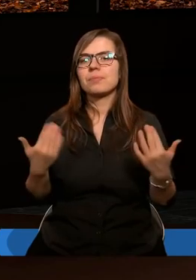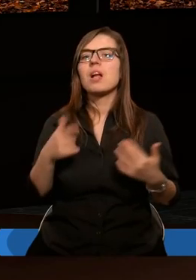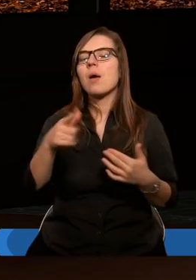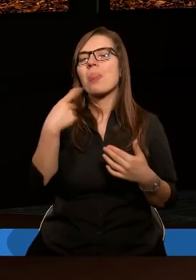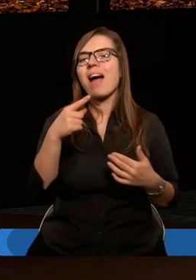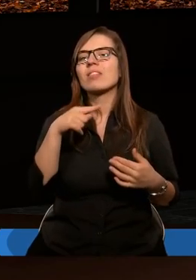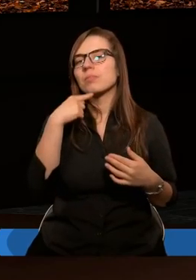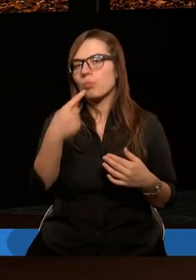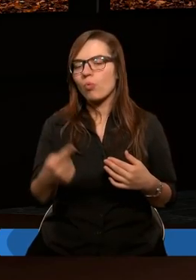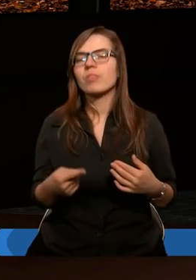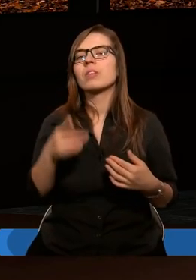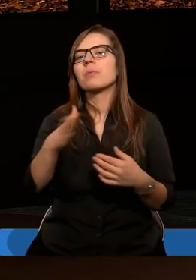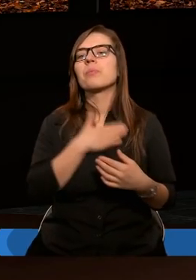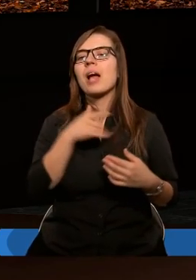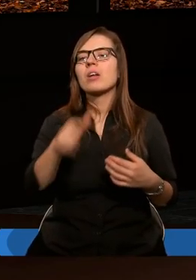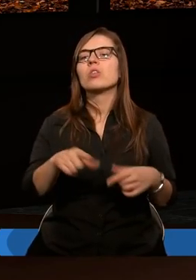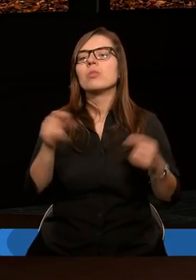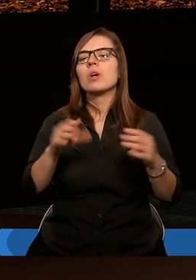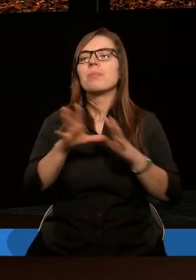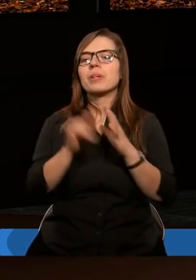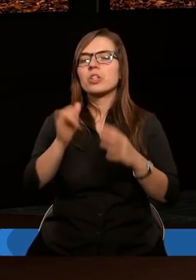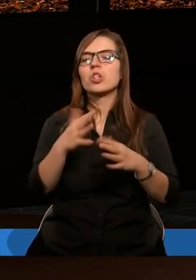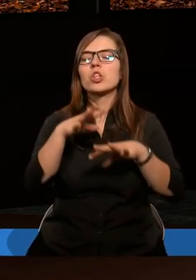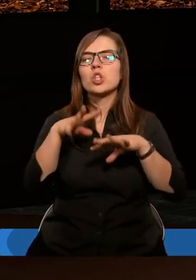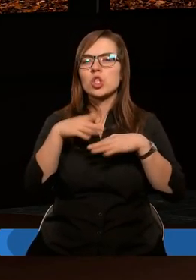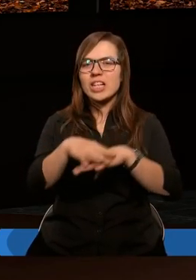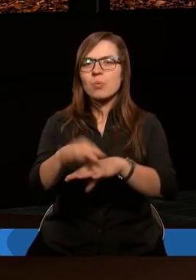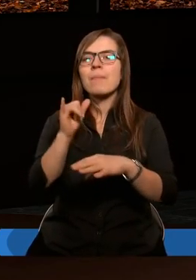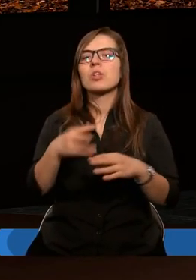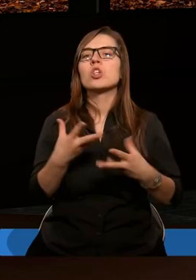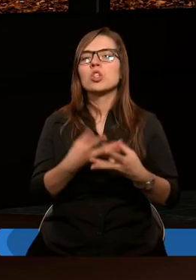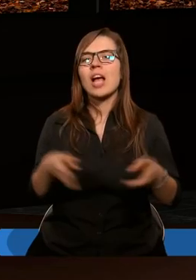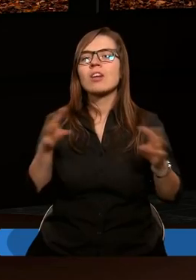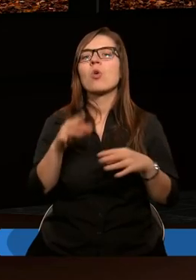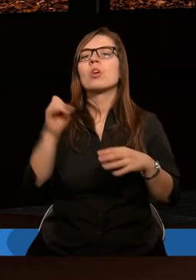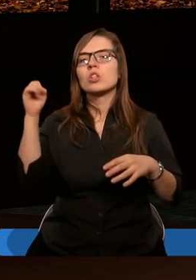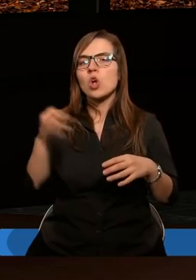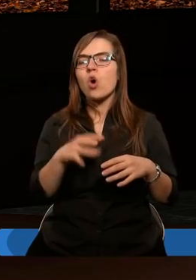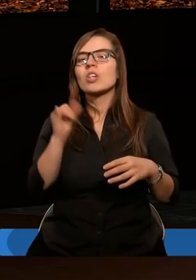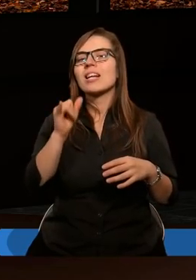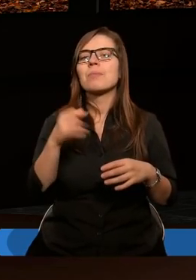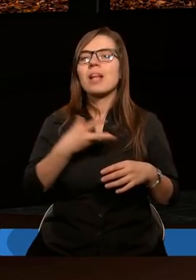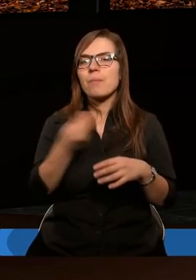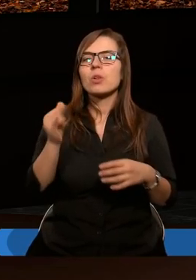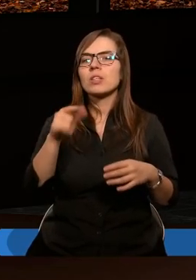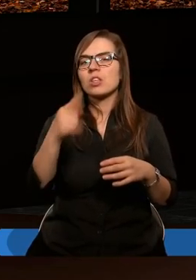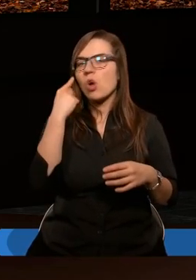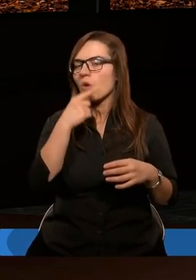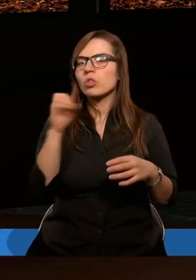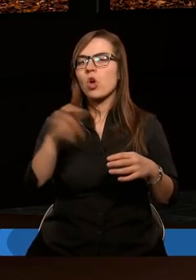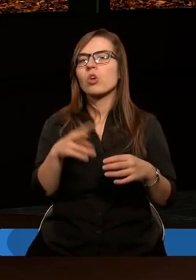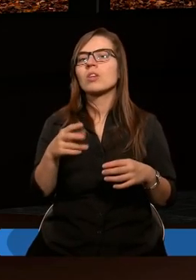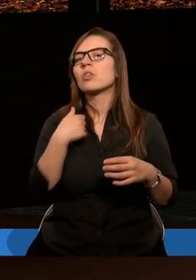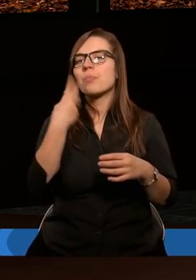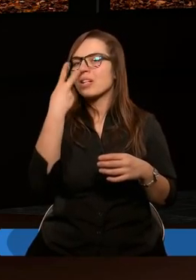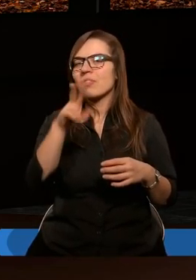A Dawid powiada, niechaj stół ich stanie się dla nich sidłem i siecią i zgorszeniem i zapłatą, niech zaćmiał się ich oczy, aby nie